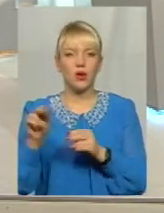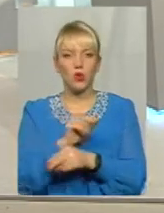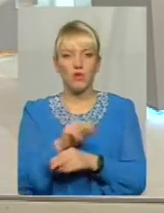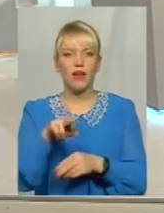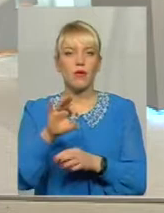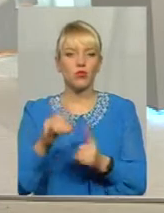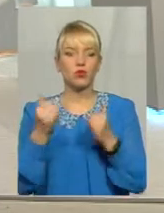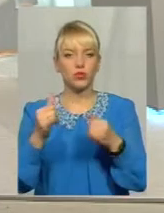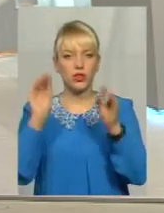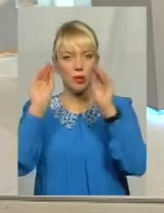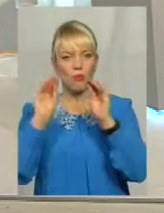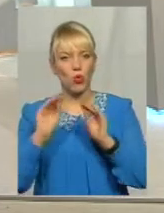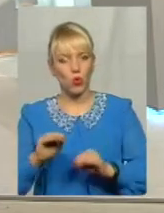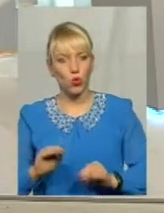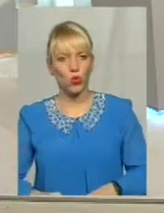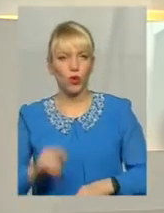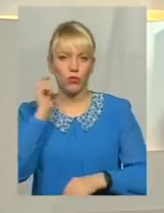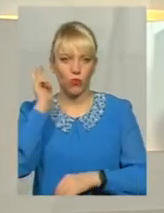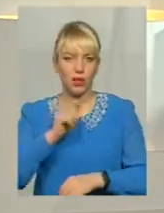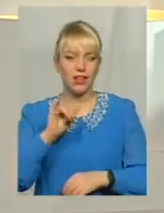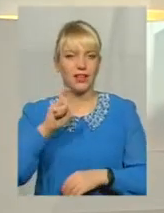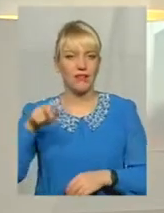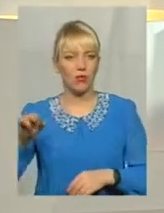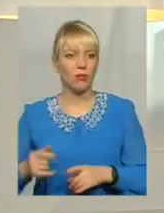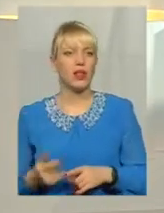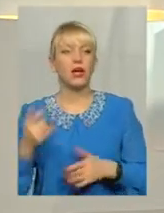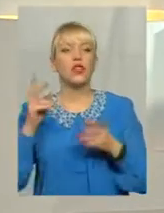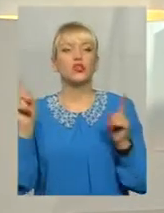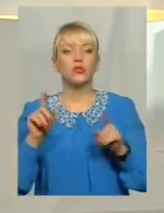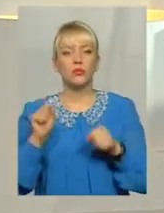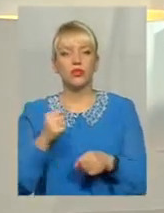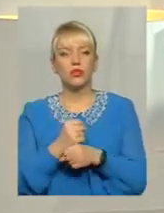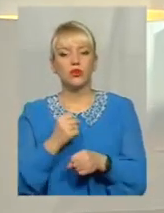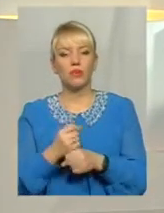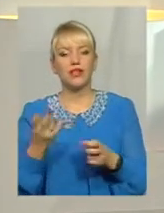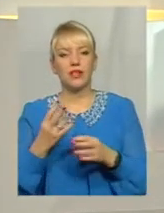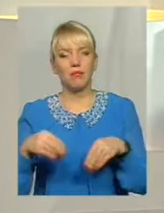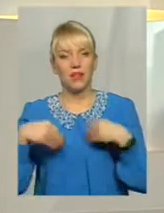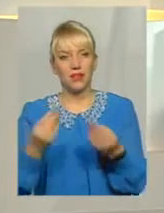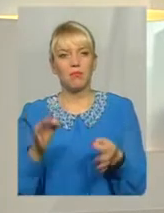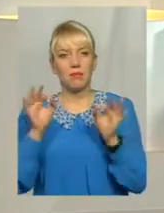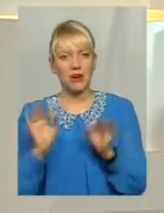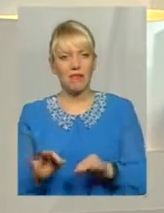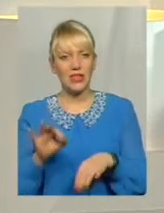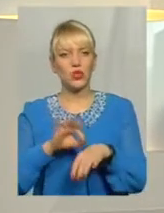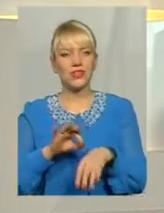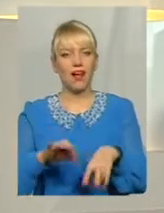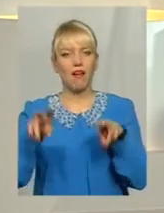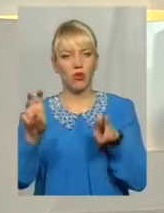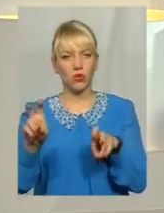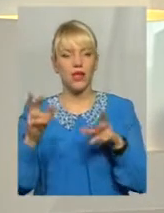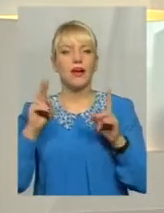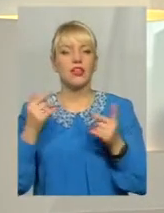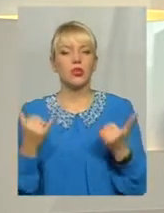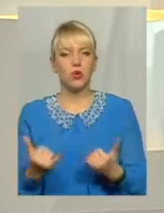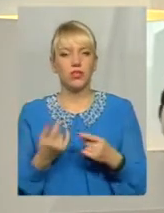Щоб когось вилікувати, потрібно спочатку поставити правильний діагноз Андрій Іванович, сьогодні